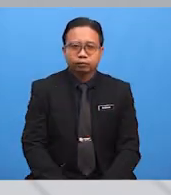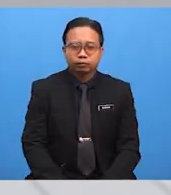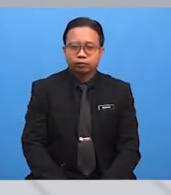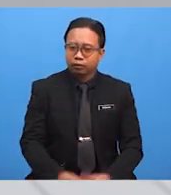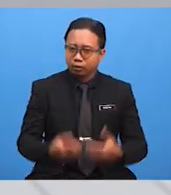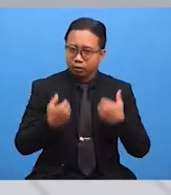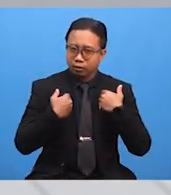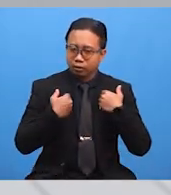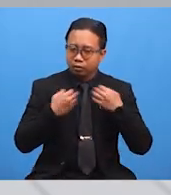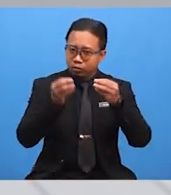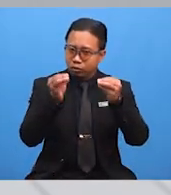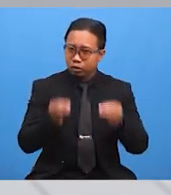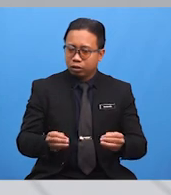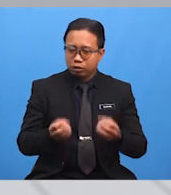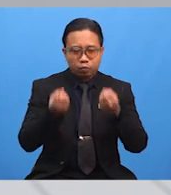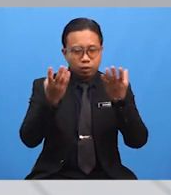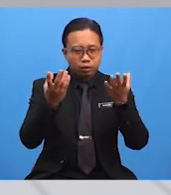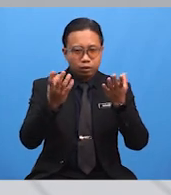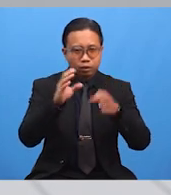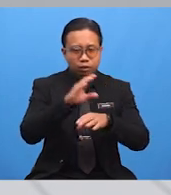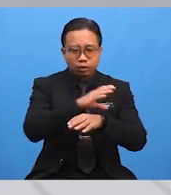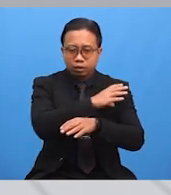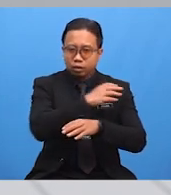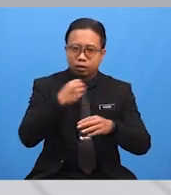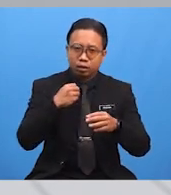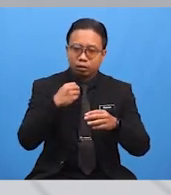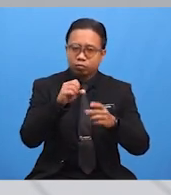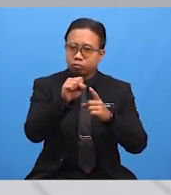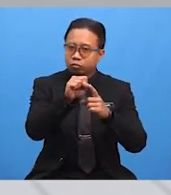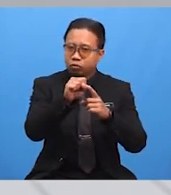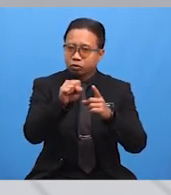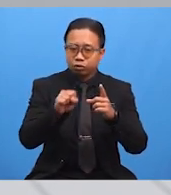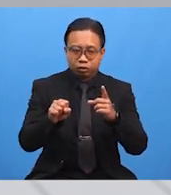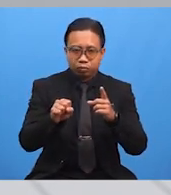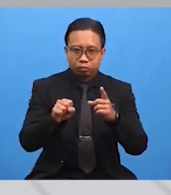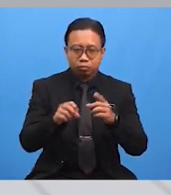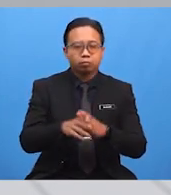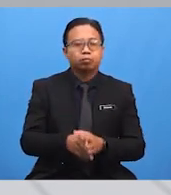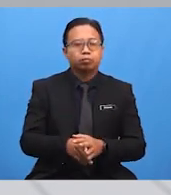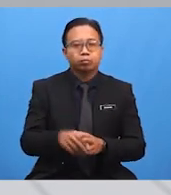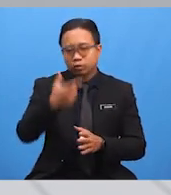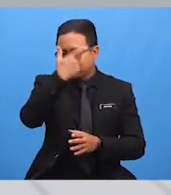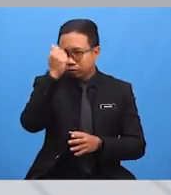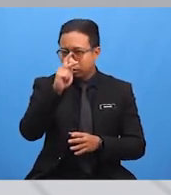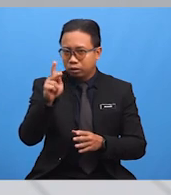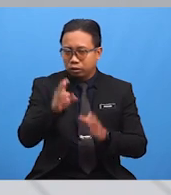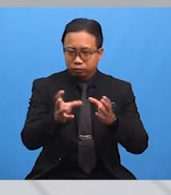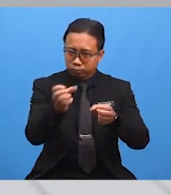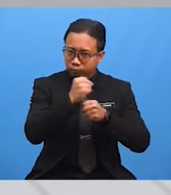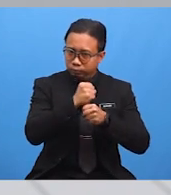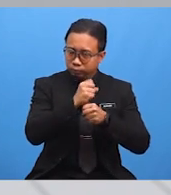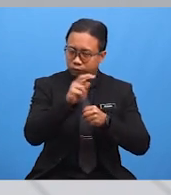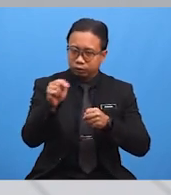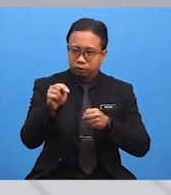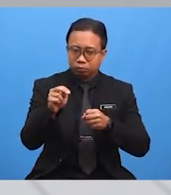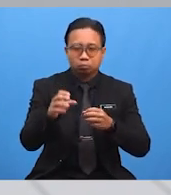Keadaan masyarakat majumuk dan sistem pendidikan vernacular menyebabkan pencapaian perpaduan